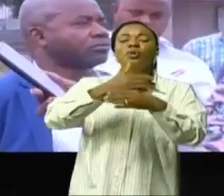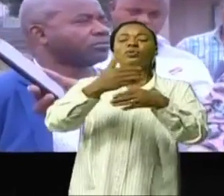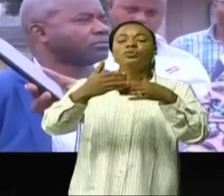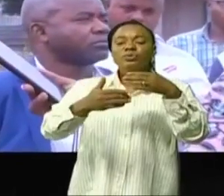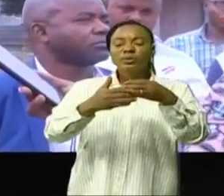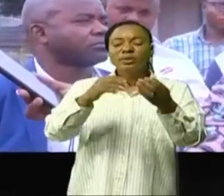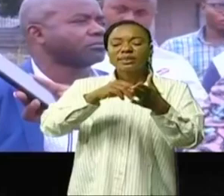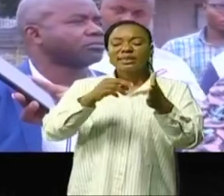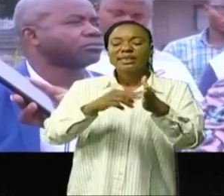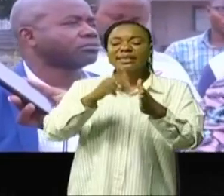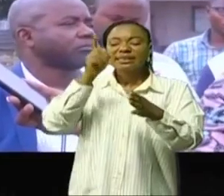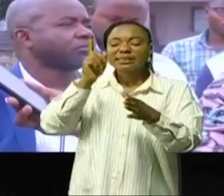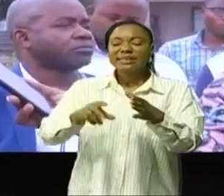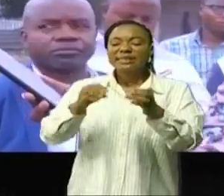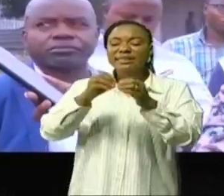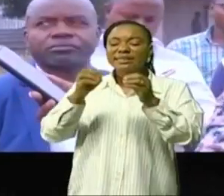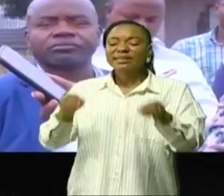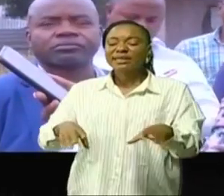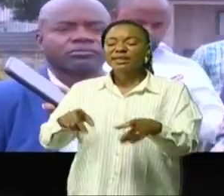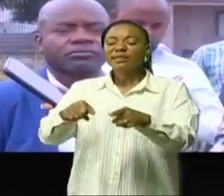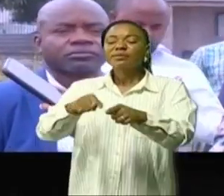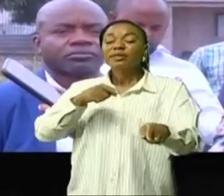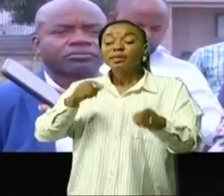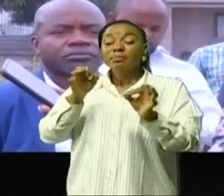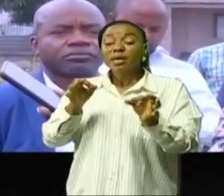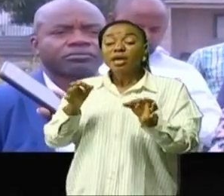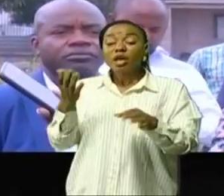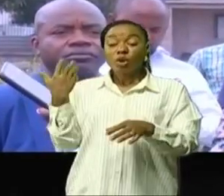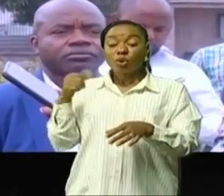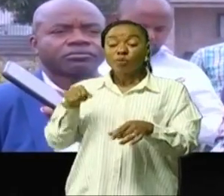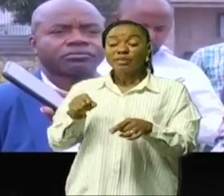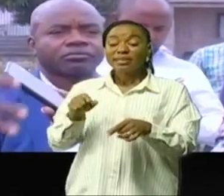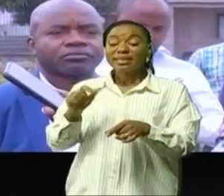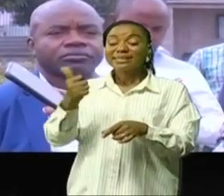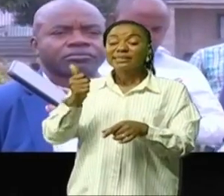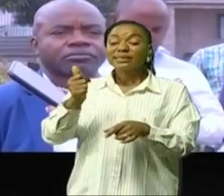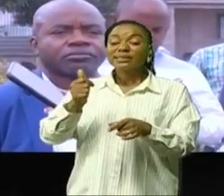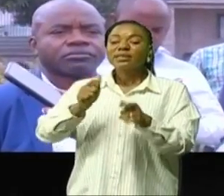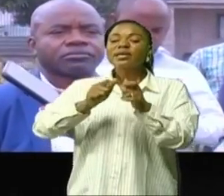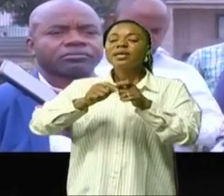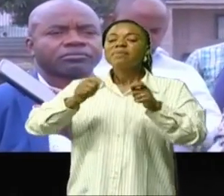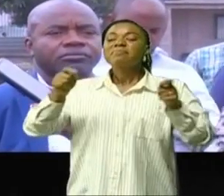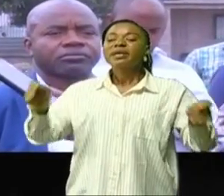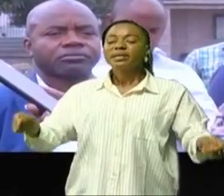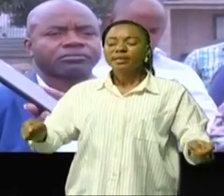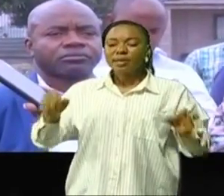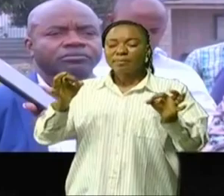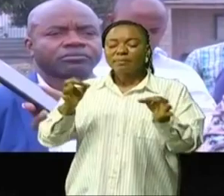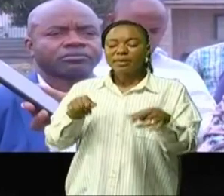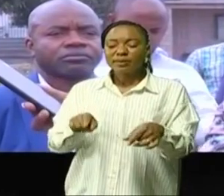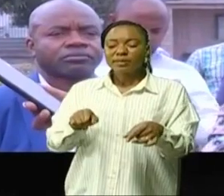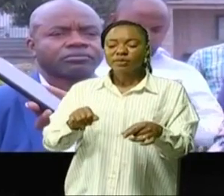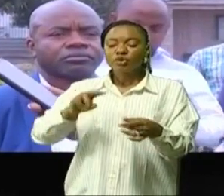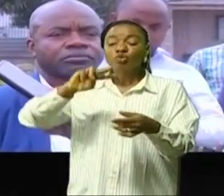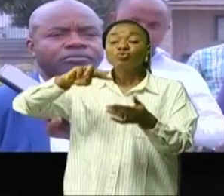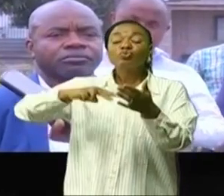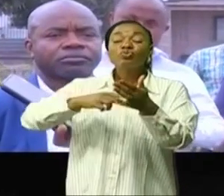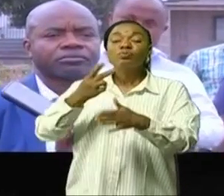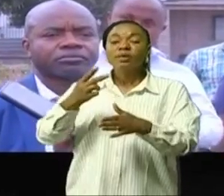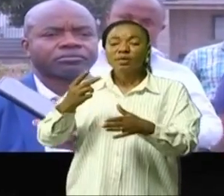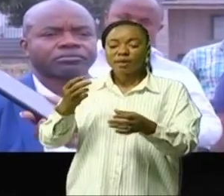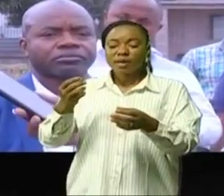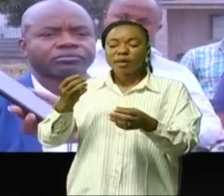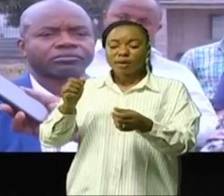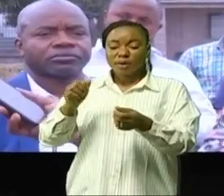mètres maintenant l'eau se trouve à 10 mètres le sable a envahi toute la baie surtout que nous avons double problème il la rivière